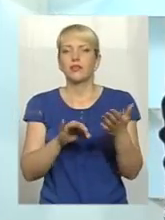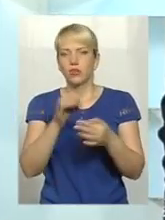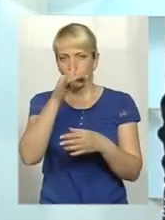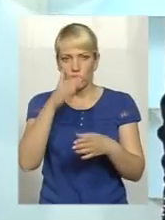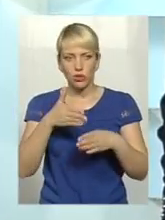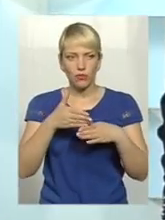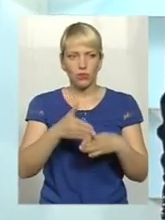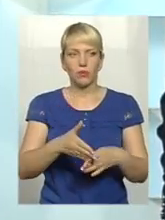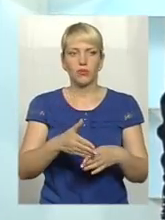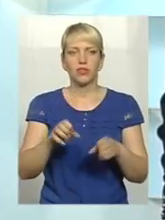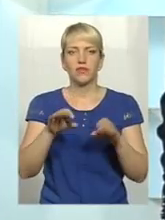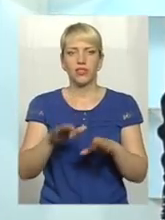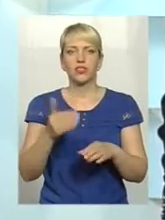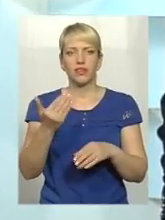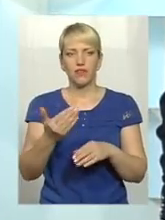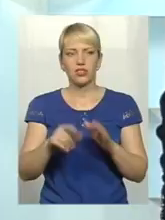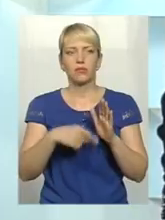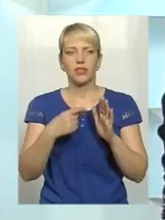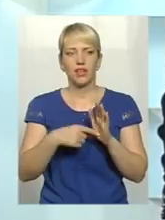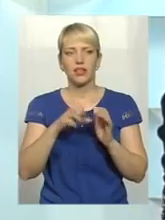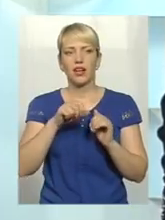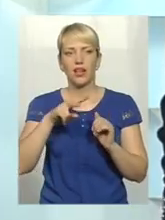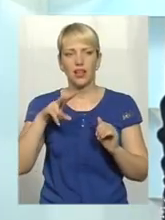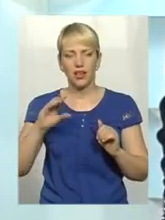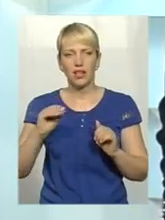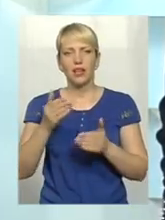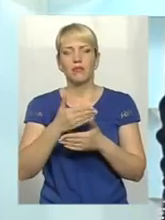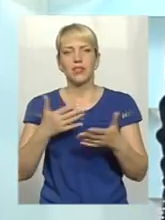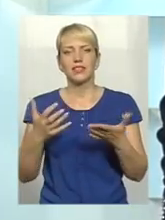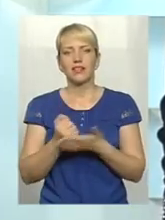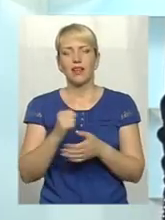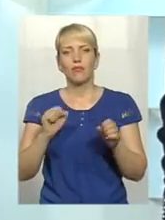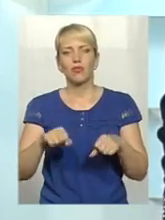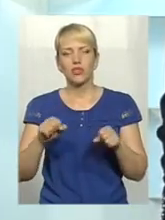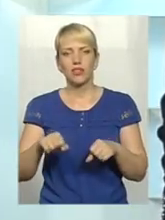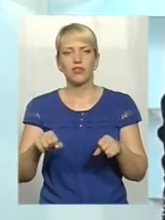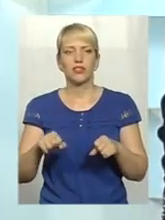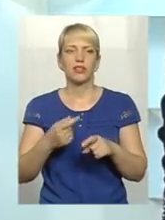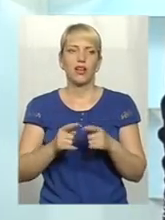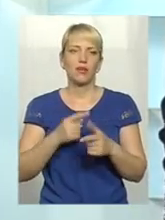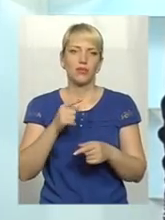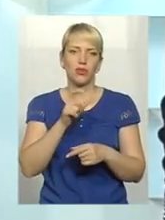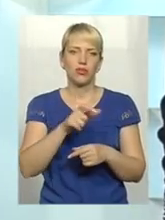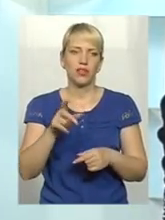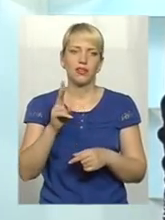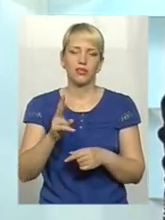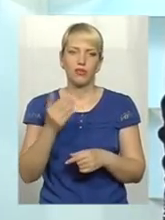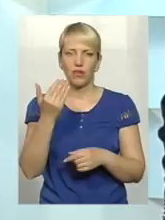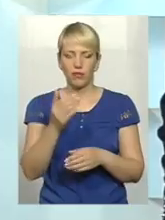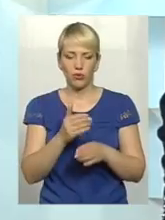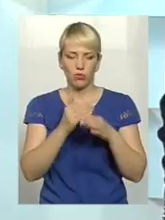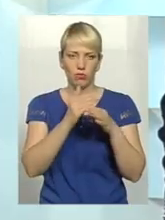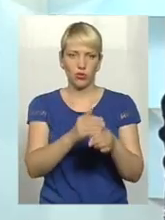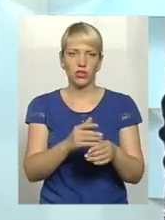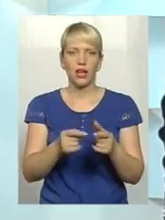допомогти, в чомусь вирішити ваше питання, ну, нагайно. Але ми знайдемо можливості або тих людей, з якими вам допоможуть,